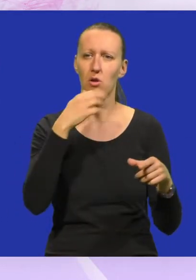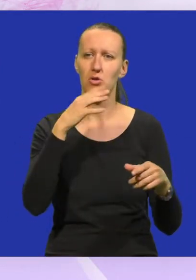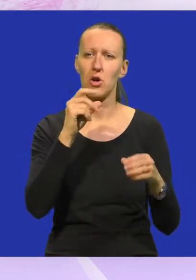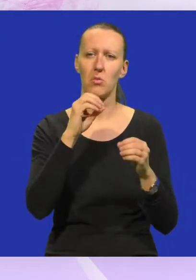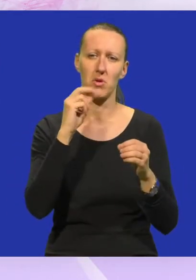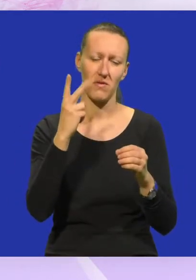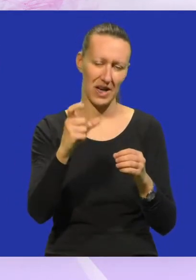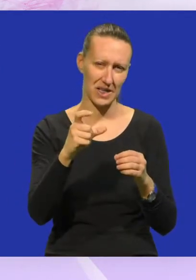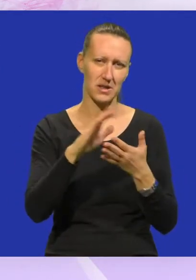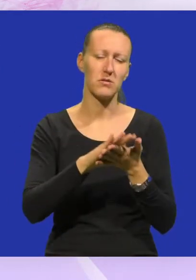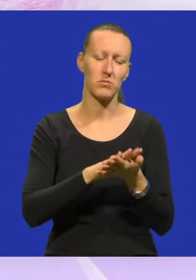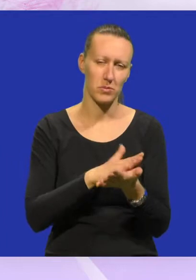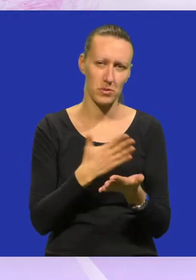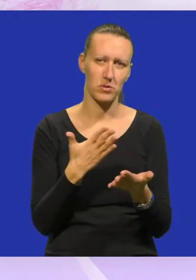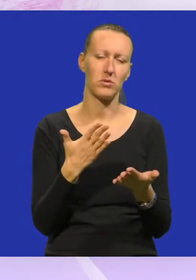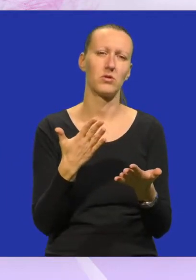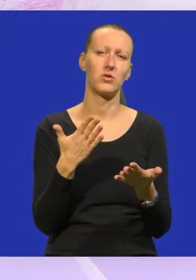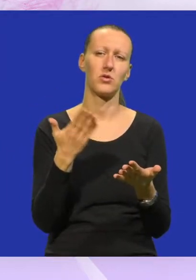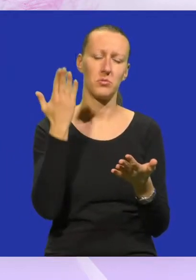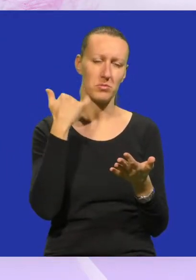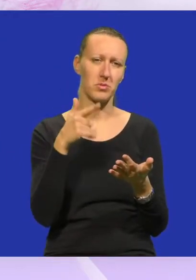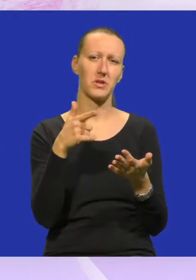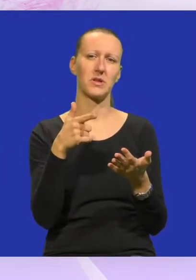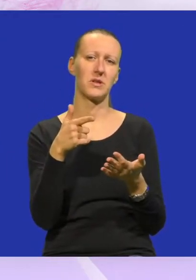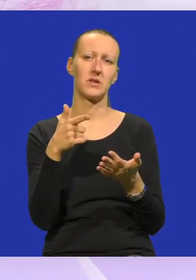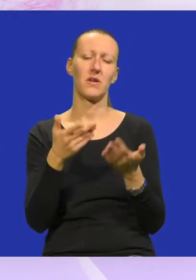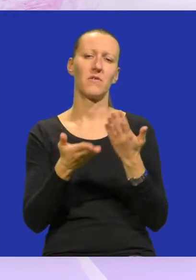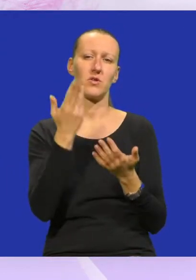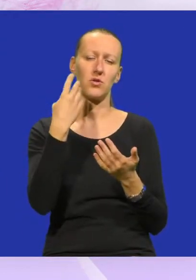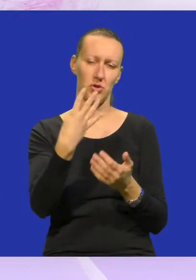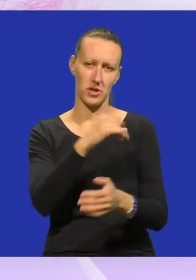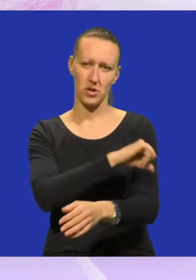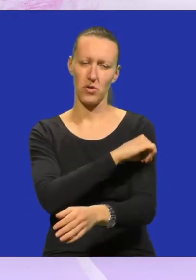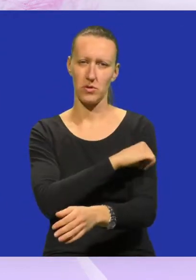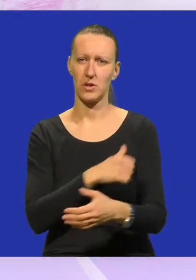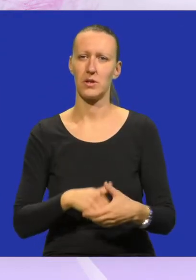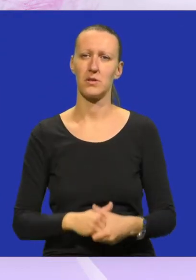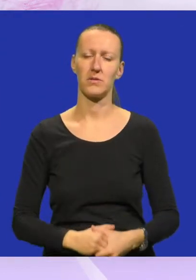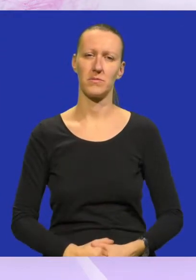obrovac započeo prije više od 40 godina.